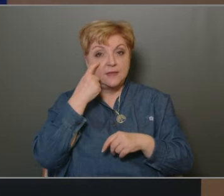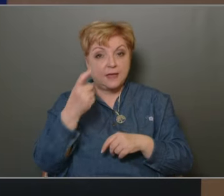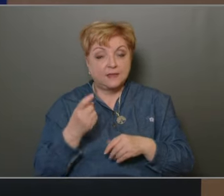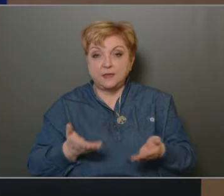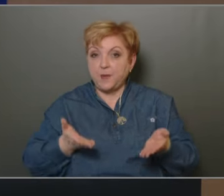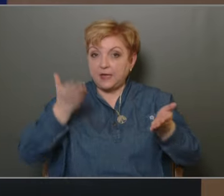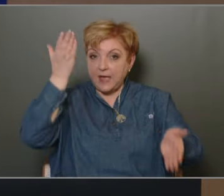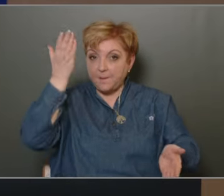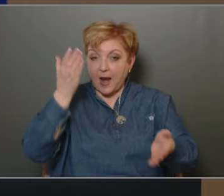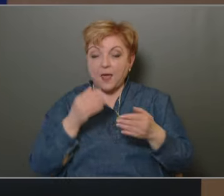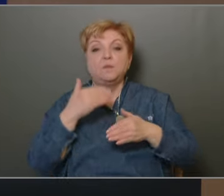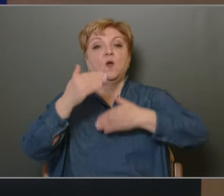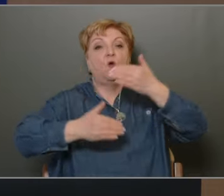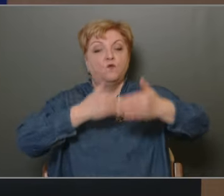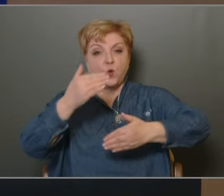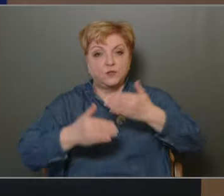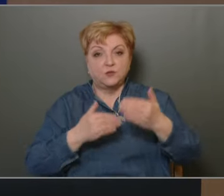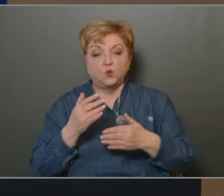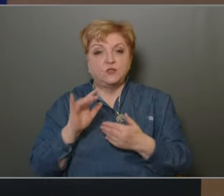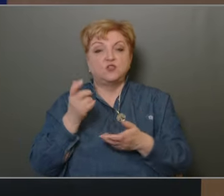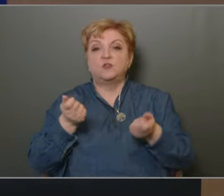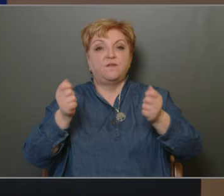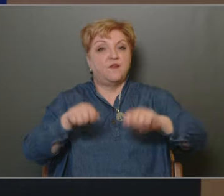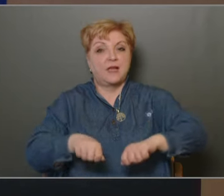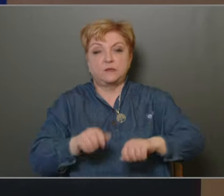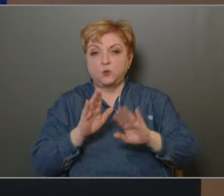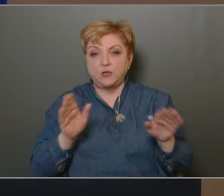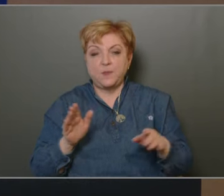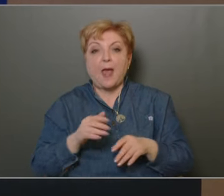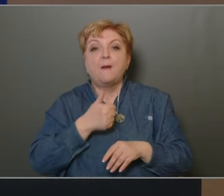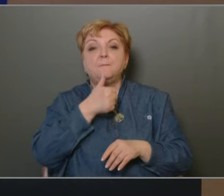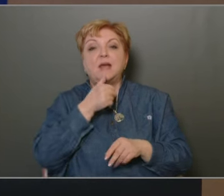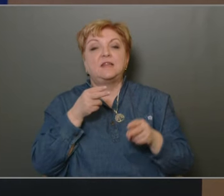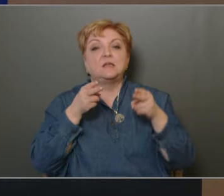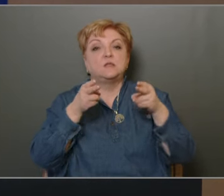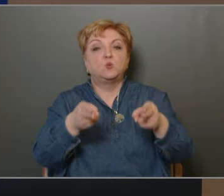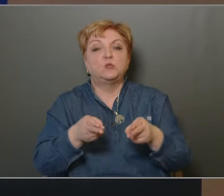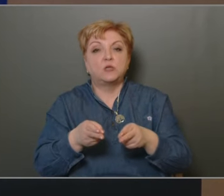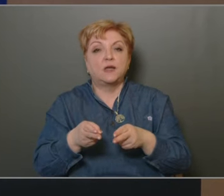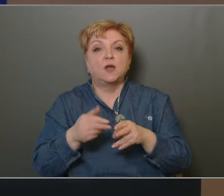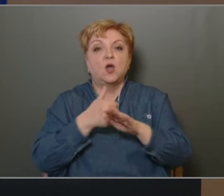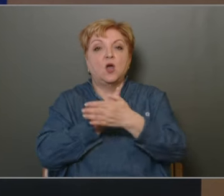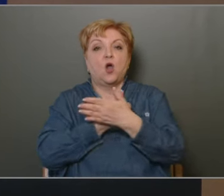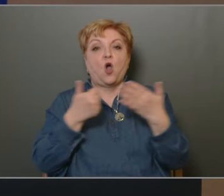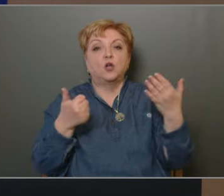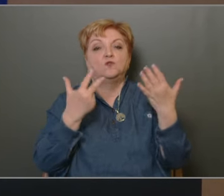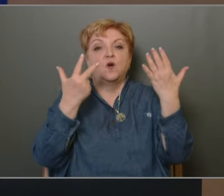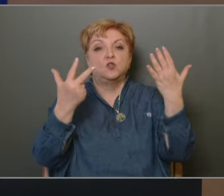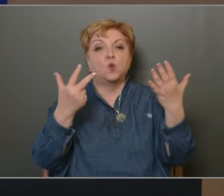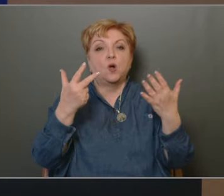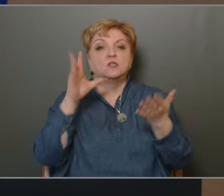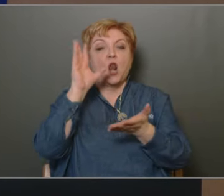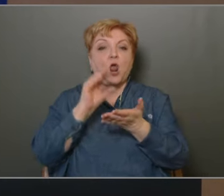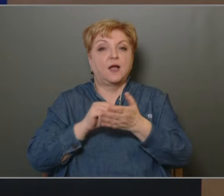kiemelem, hogy folytatódik és nem fejeződött még be a Petneházi utcai 68 lakásos építés,